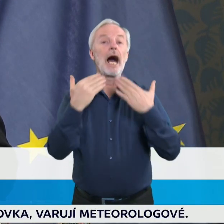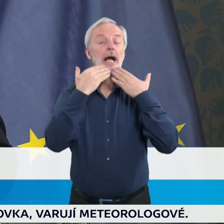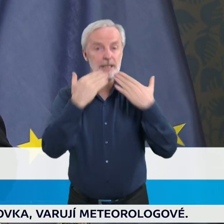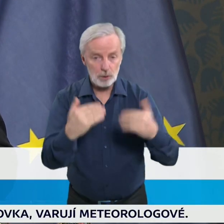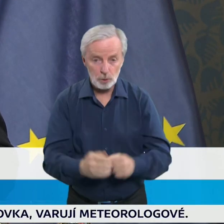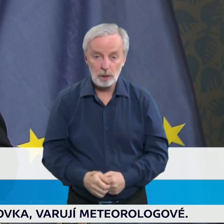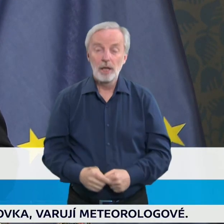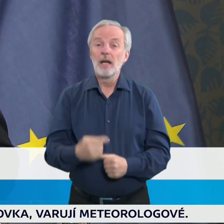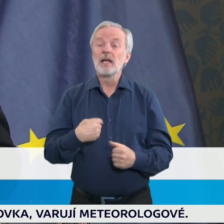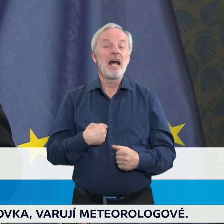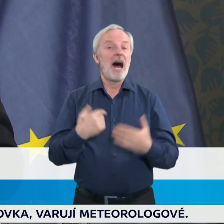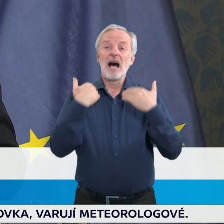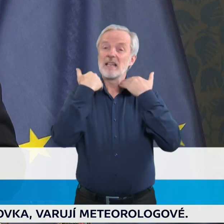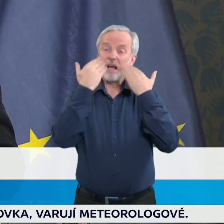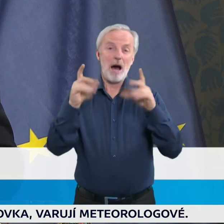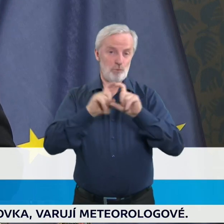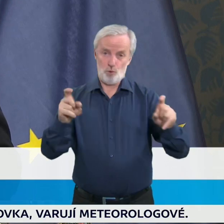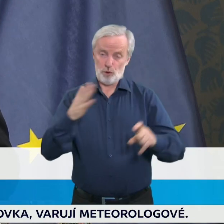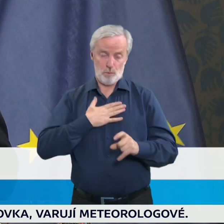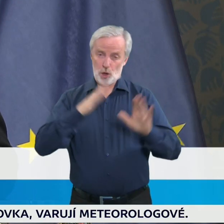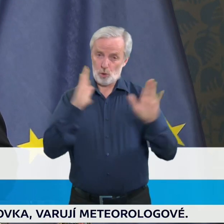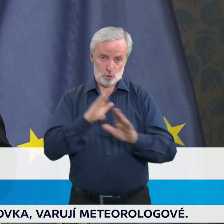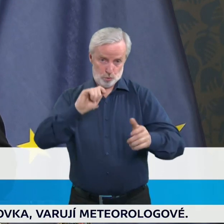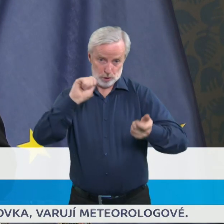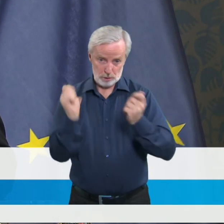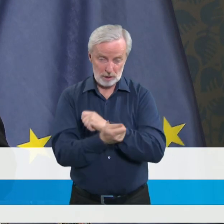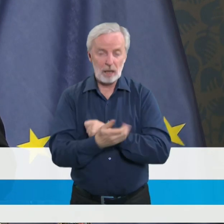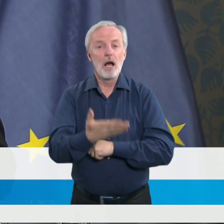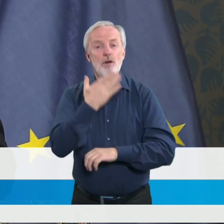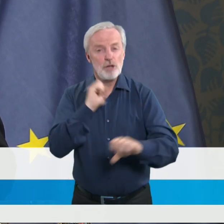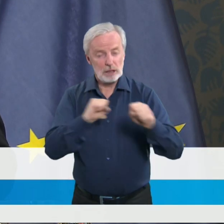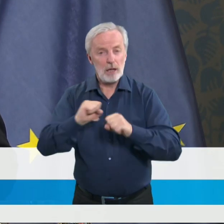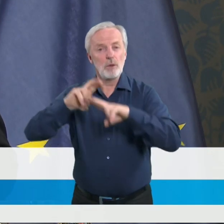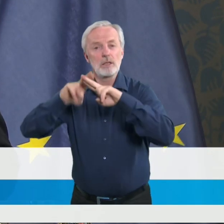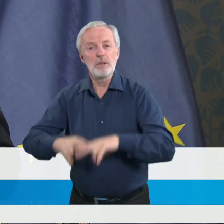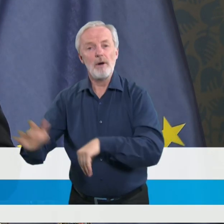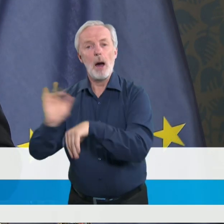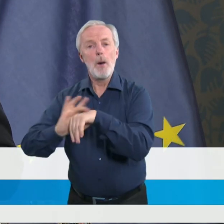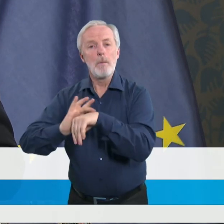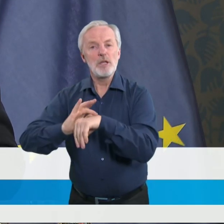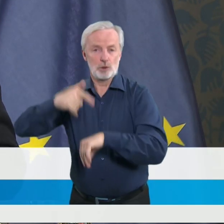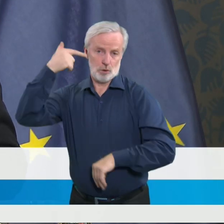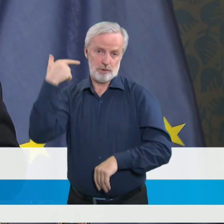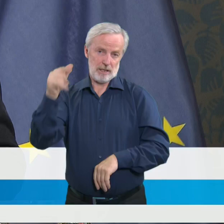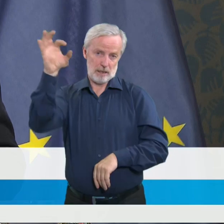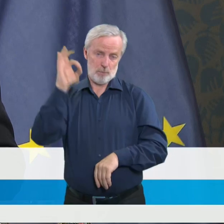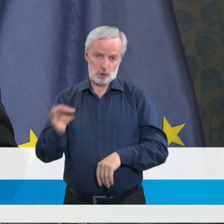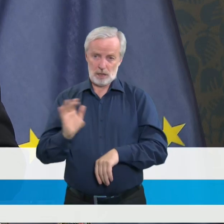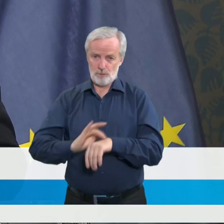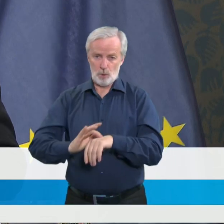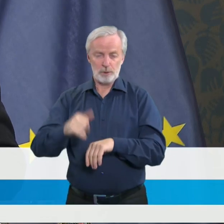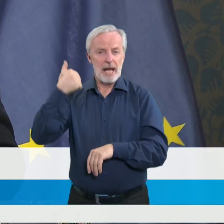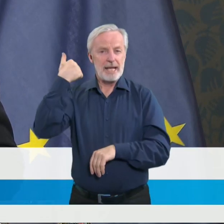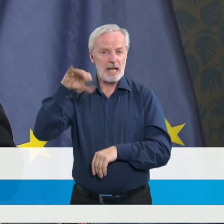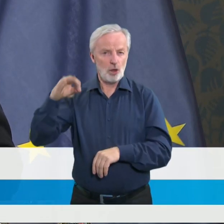měnit nic na svém stanovisku. V České republice je stále kolem 20% volné kapacity jednotek intenzivní péče. jsem